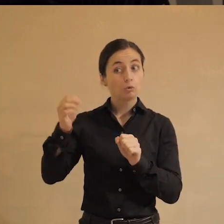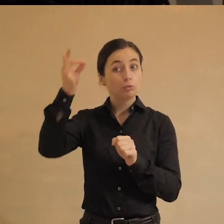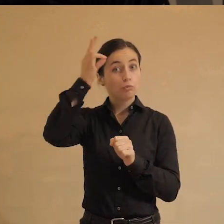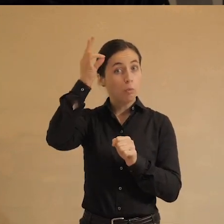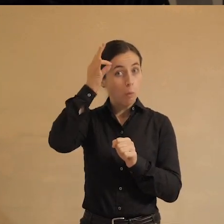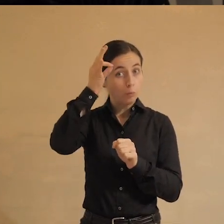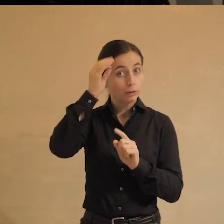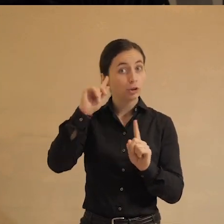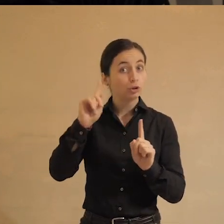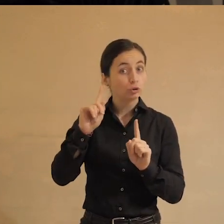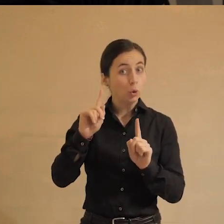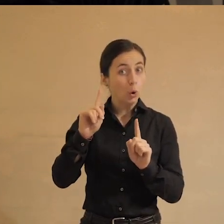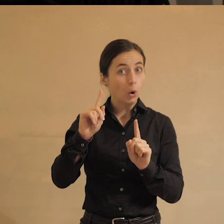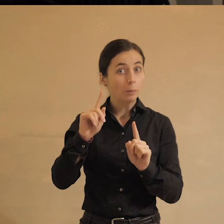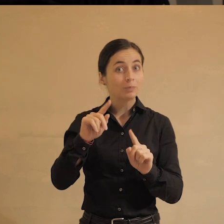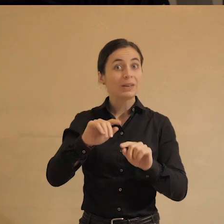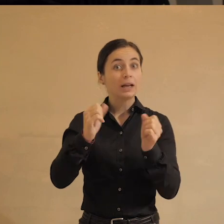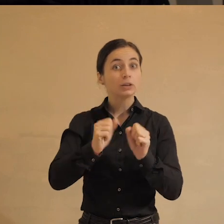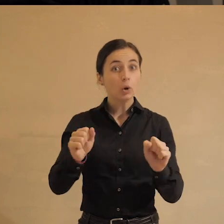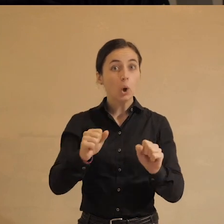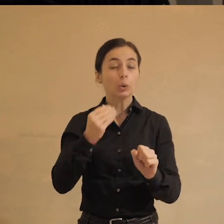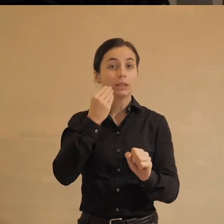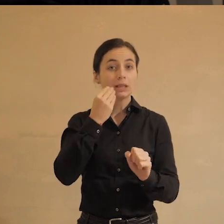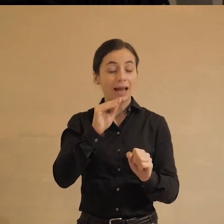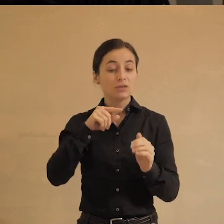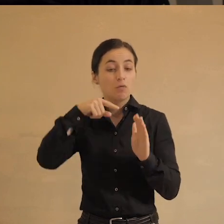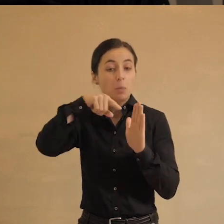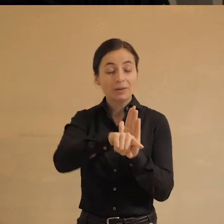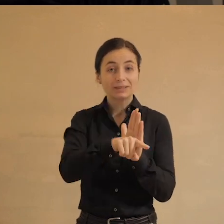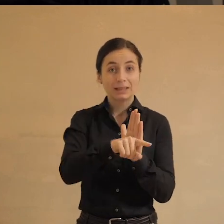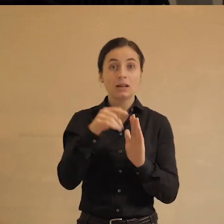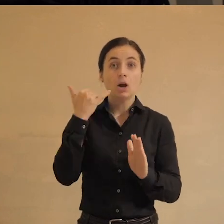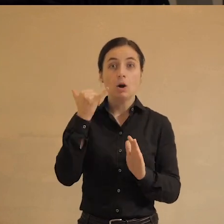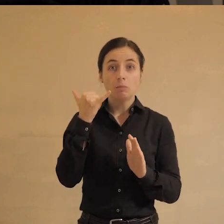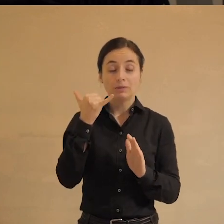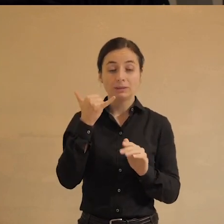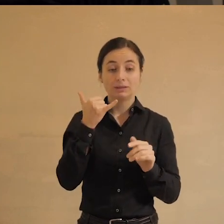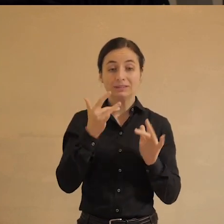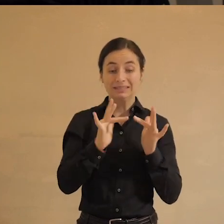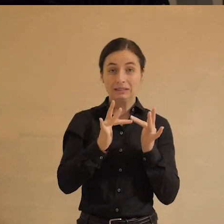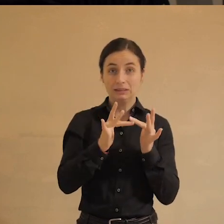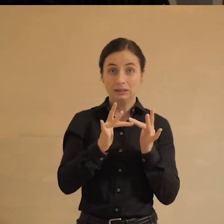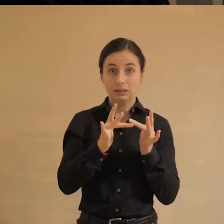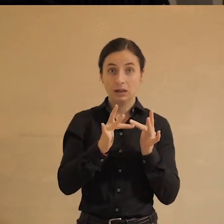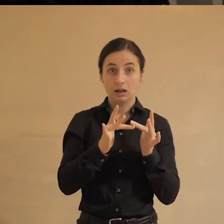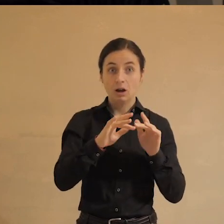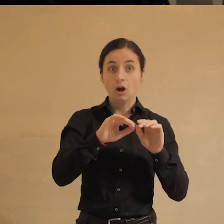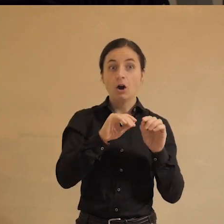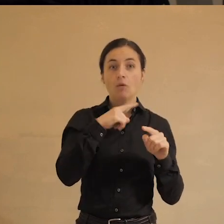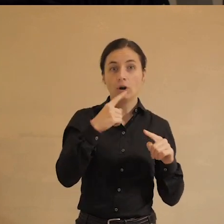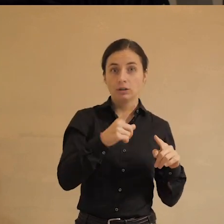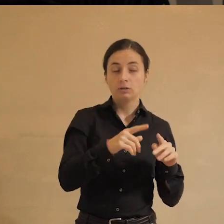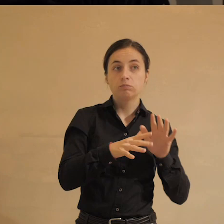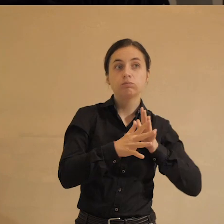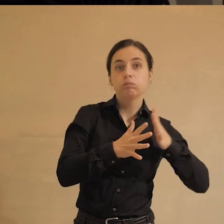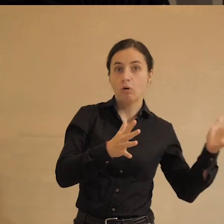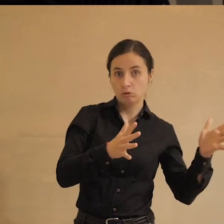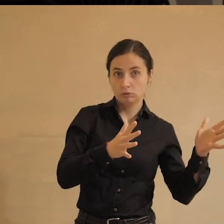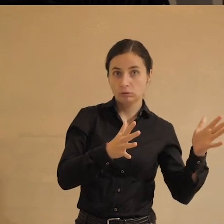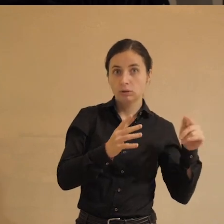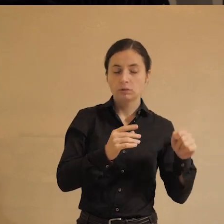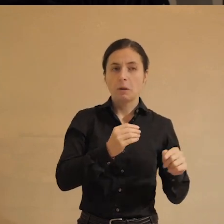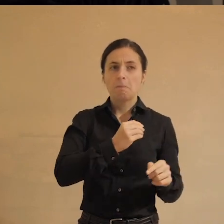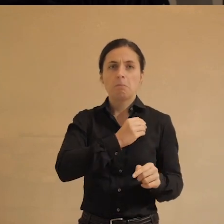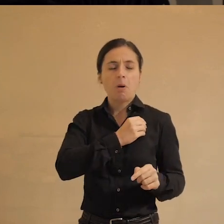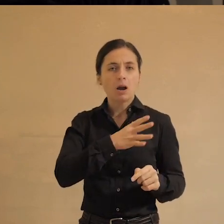помните, что скорость, качество и проникновение мобильного интернета в России превосходит многие страны, гораздо более